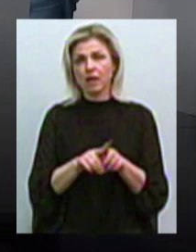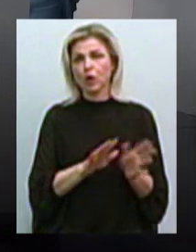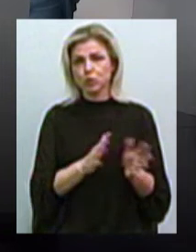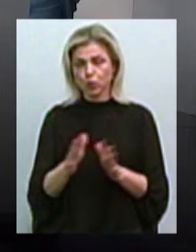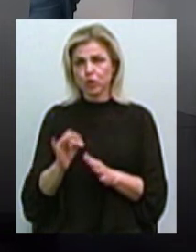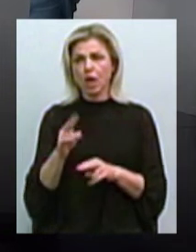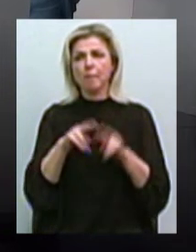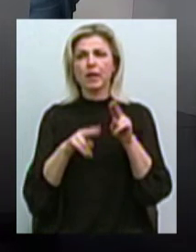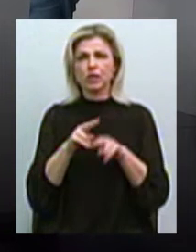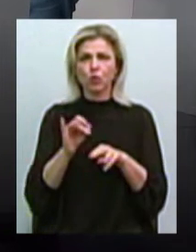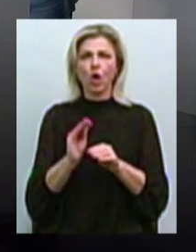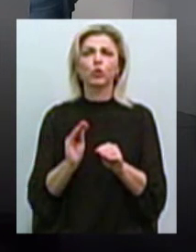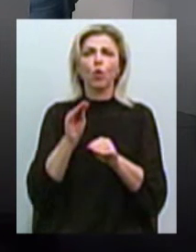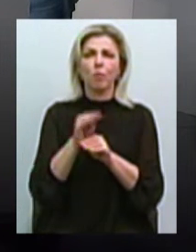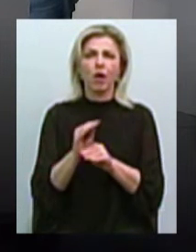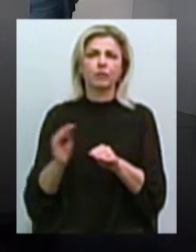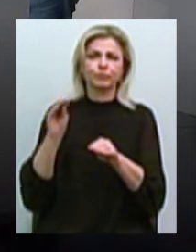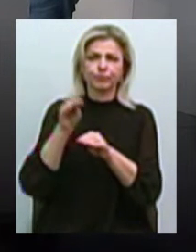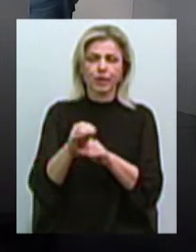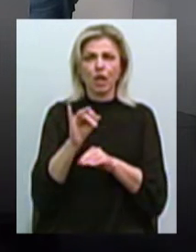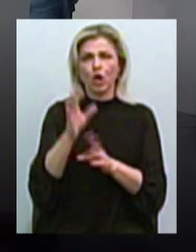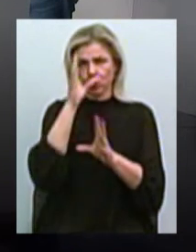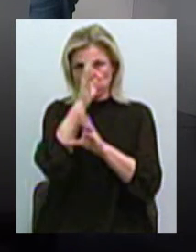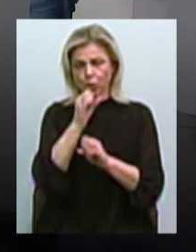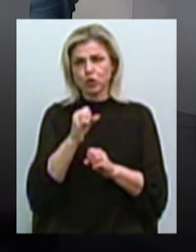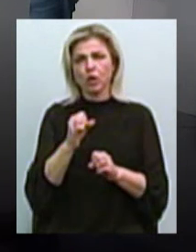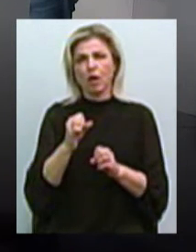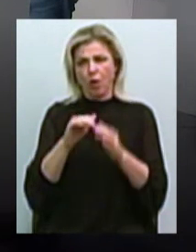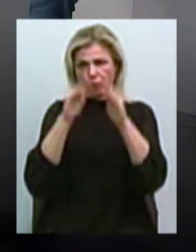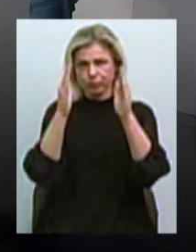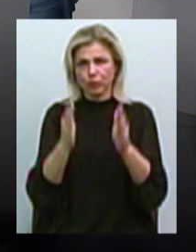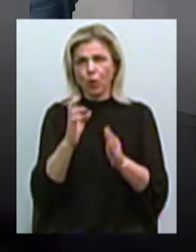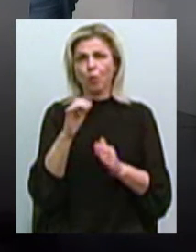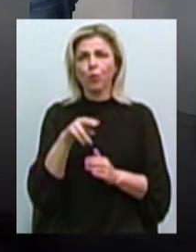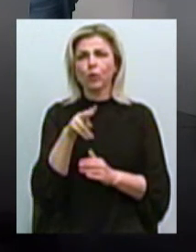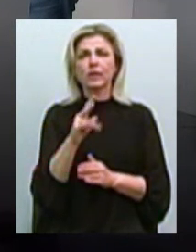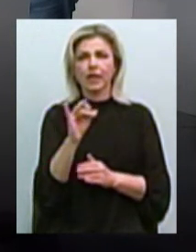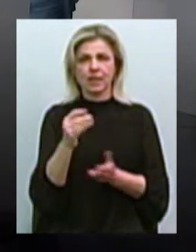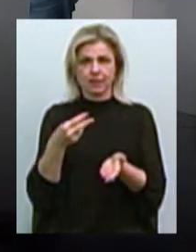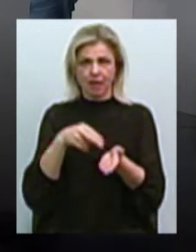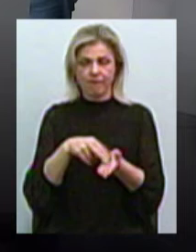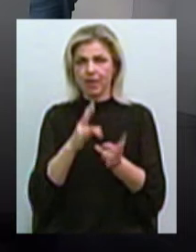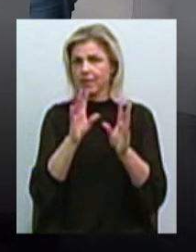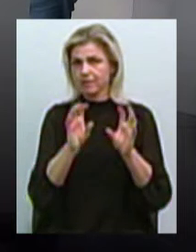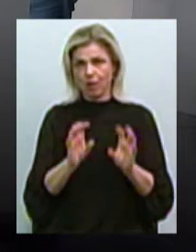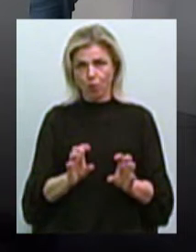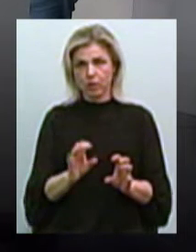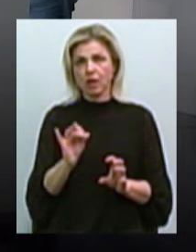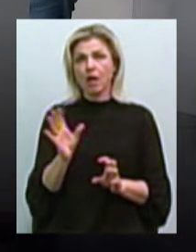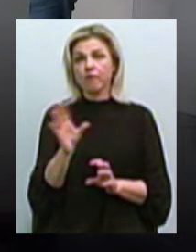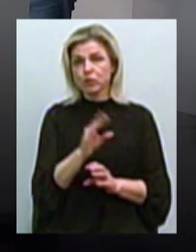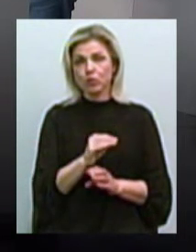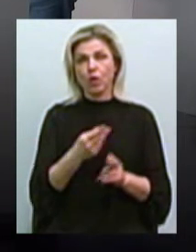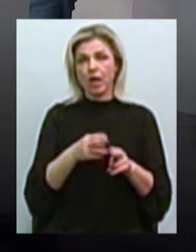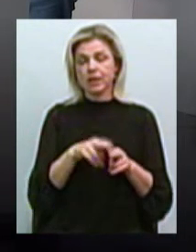сооружают, и какие-то ночи в будки ставят незаконно, и потом, как бы, это все, ну да, допустим, какую-то